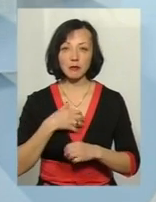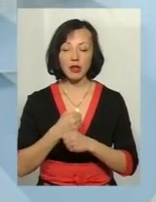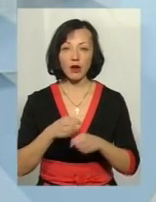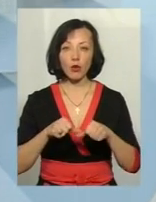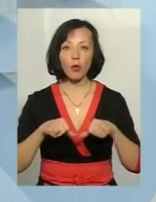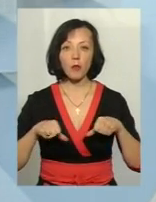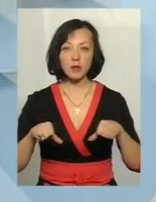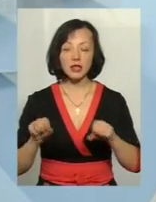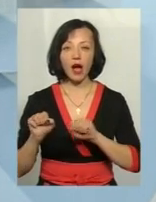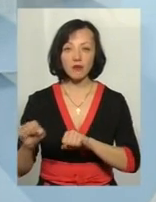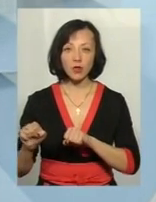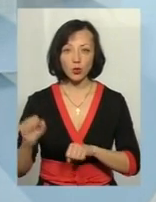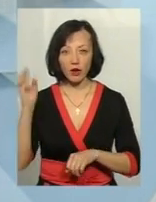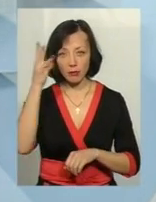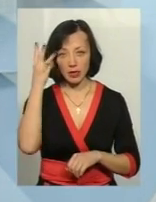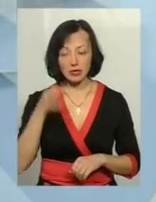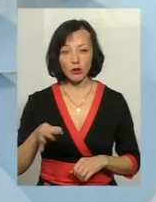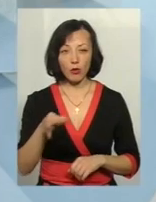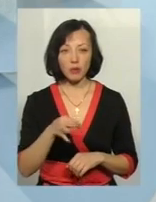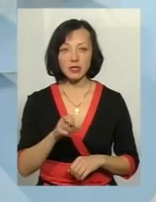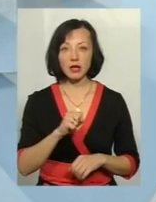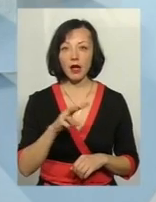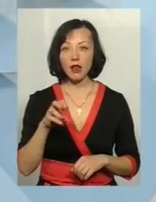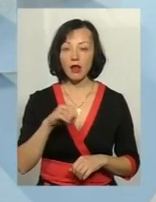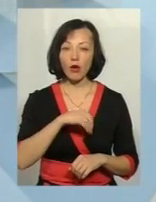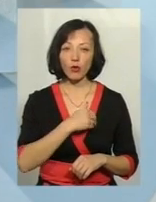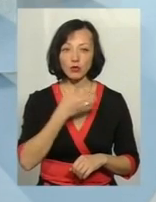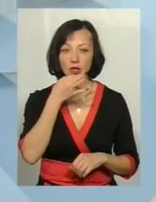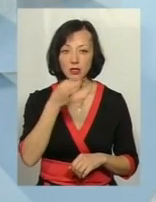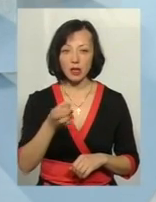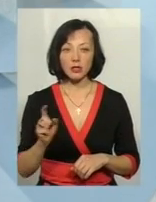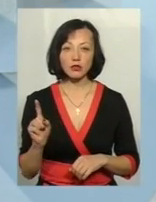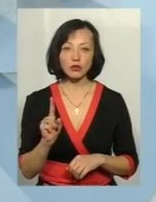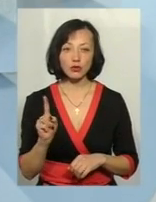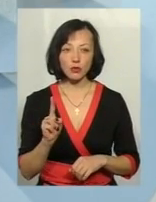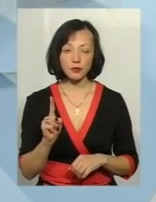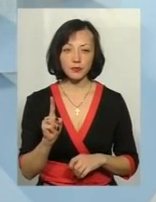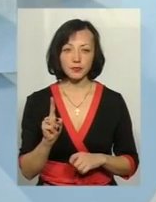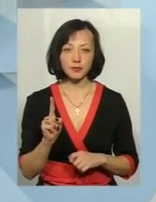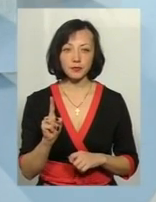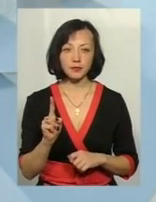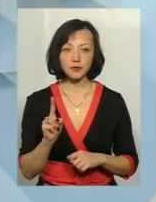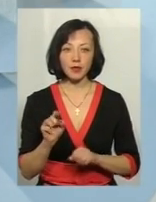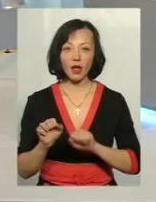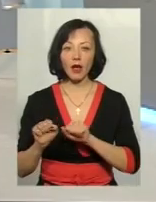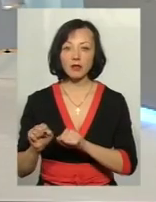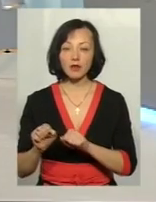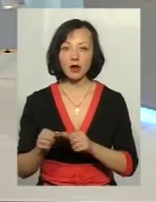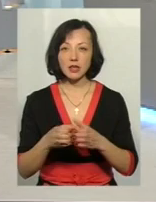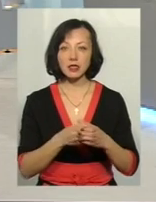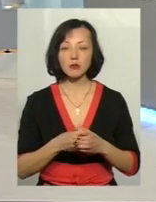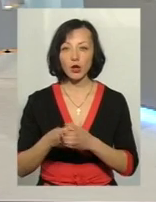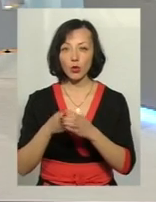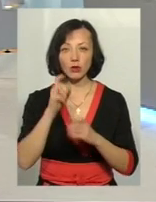адвокатури у Хмельницькій області. Але хочу зазначити, що адвокатська спільнота в